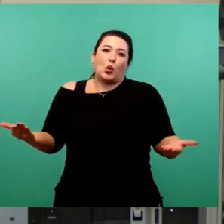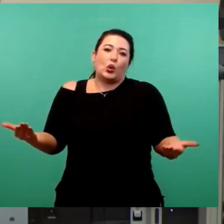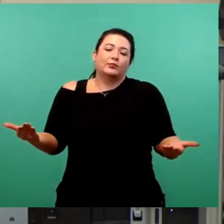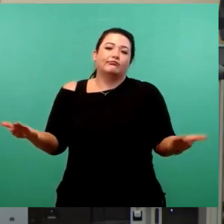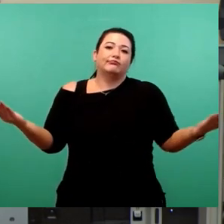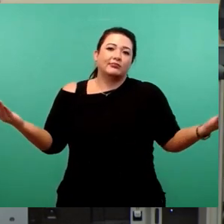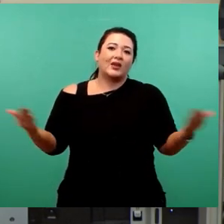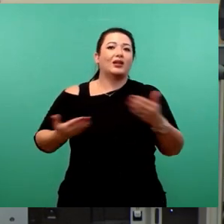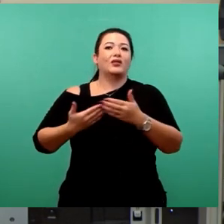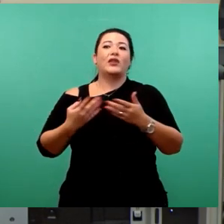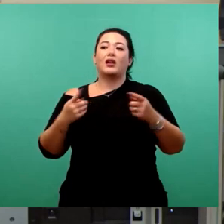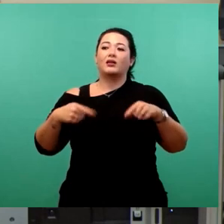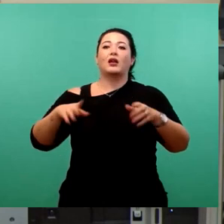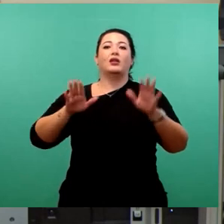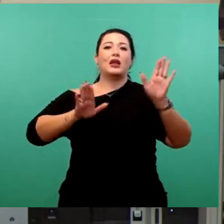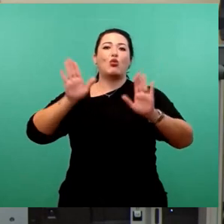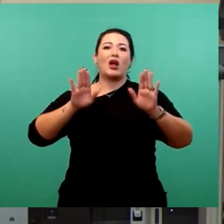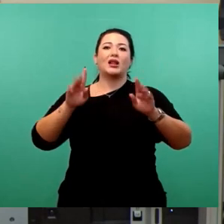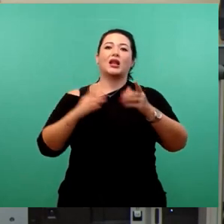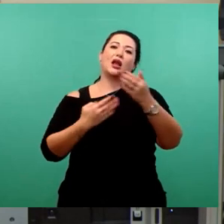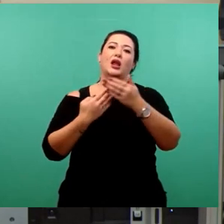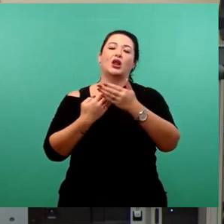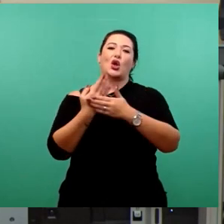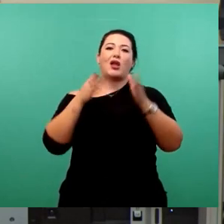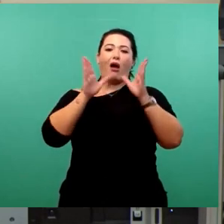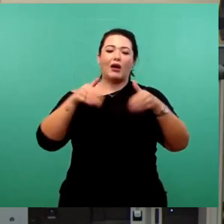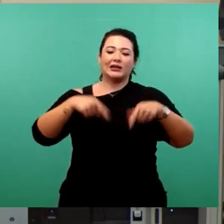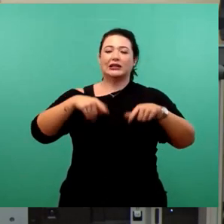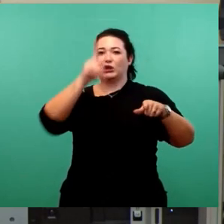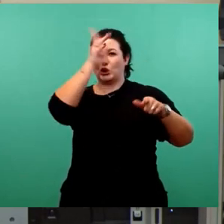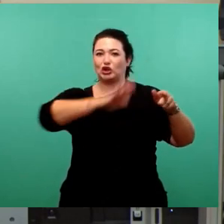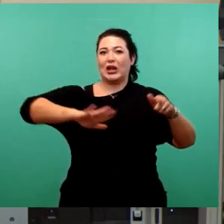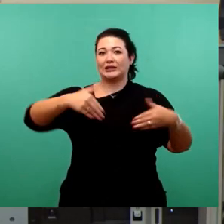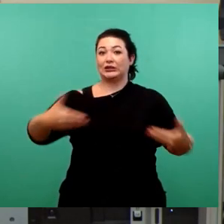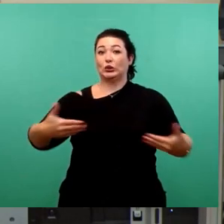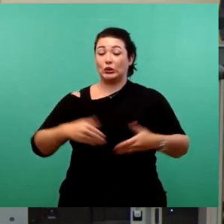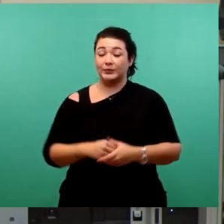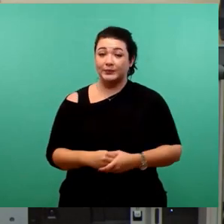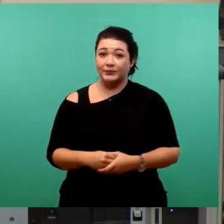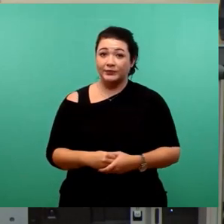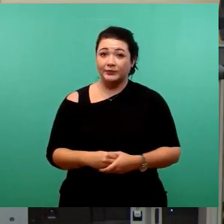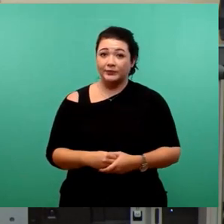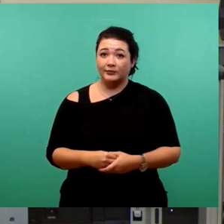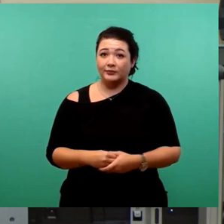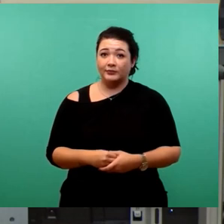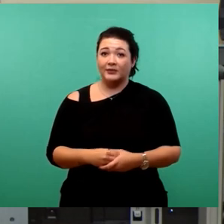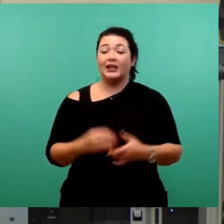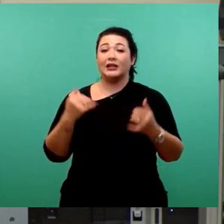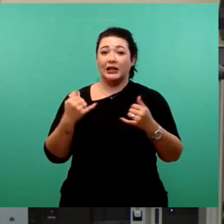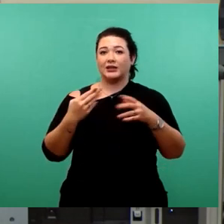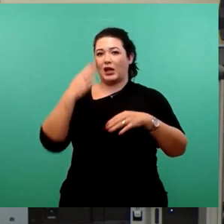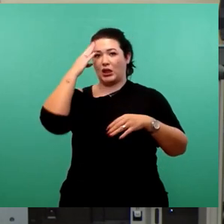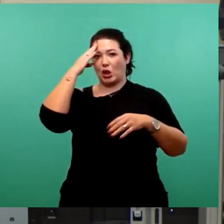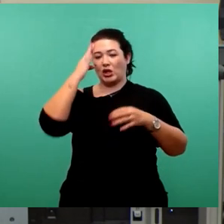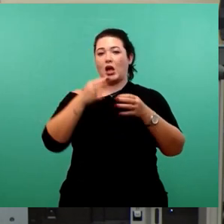Deutschland Demokratie. Am 23.01. haben wir diese neue Hauptsatzung bekommen, die uns hier